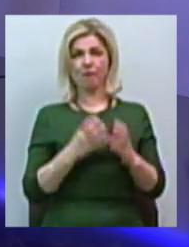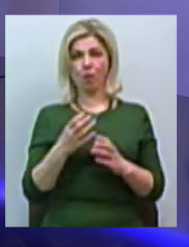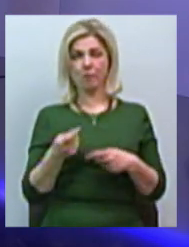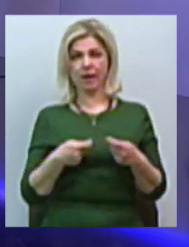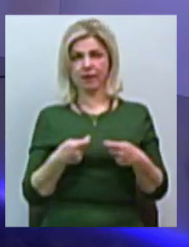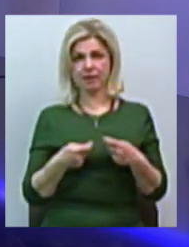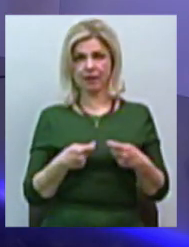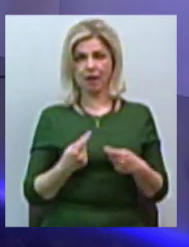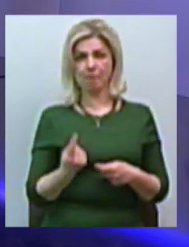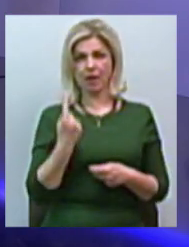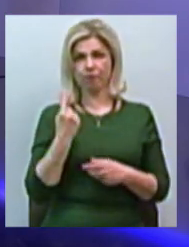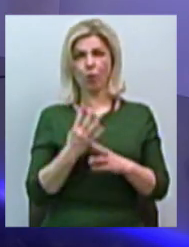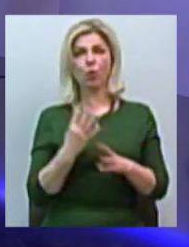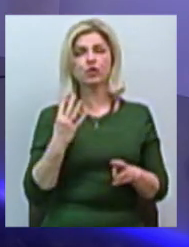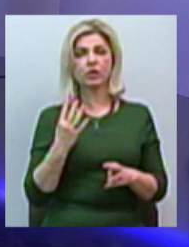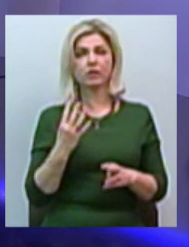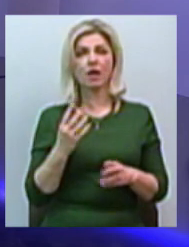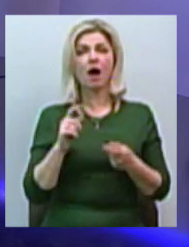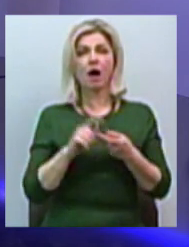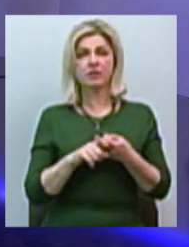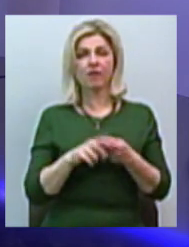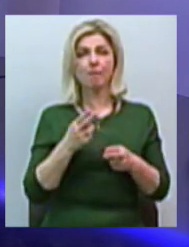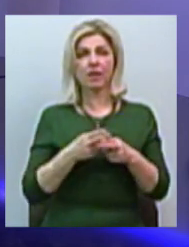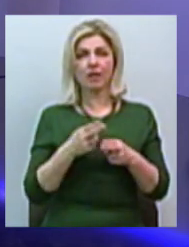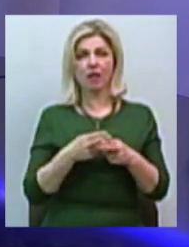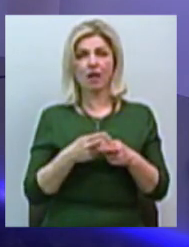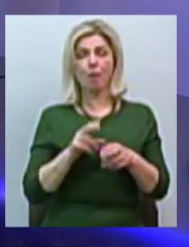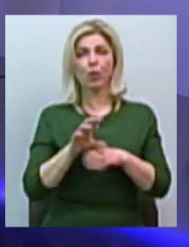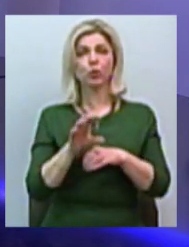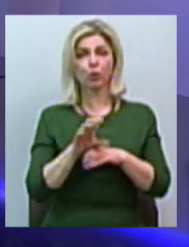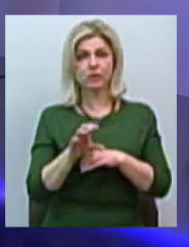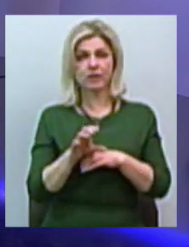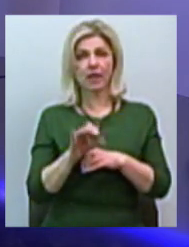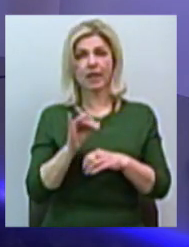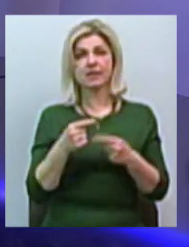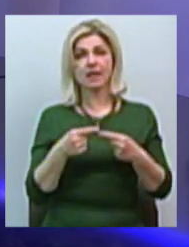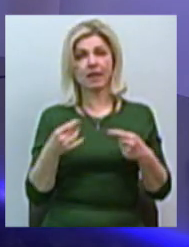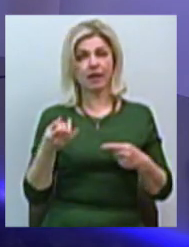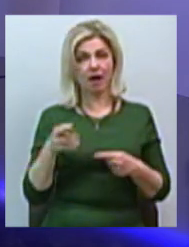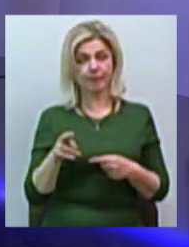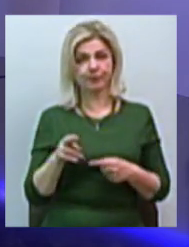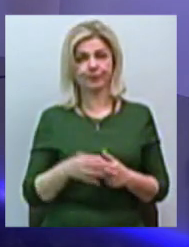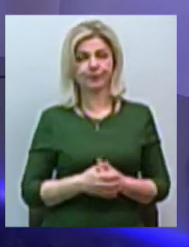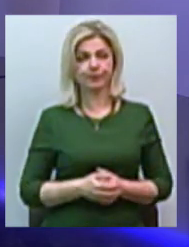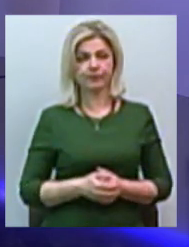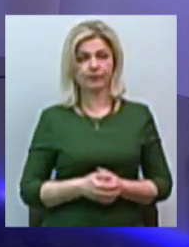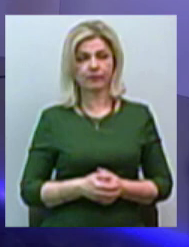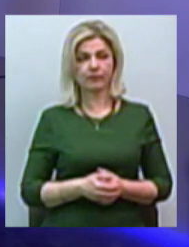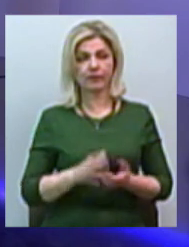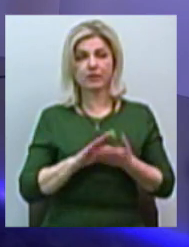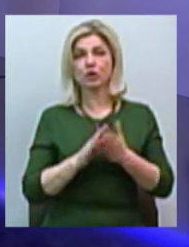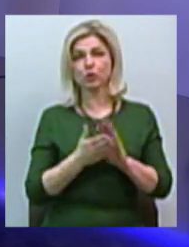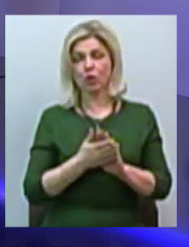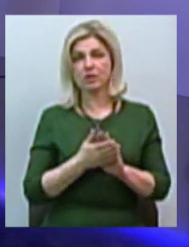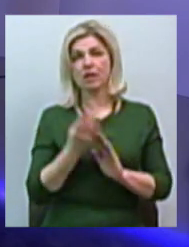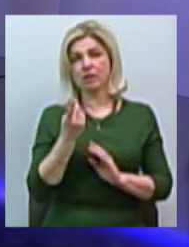в першу чергу це касається металлопродукції і шырія. Наскільки вона там ситуація більш-менш